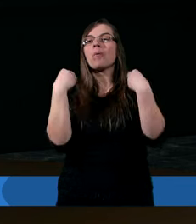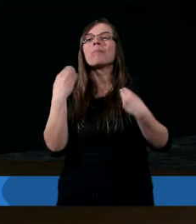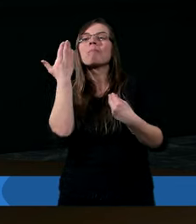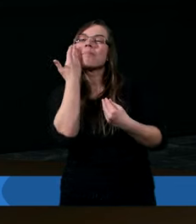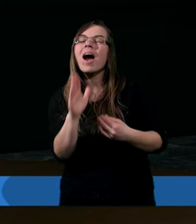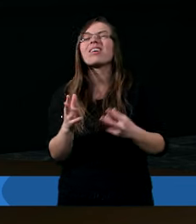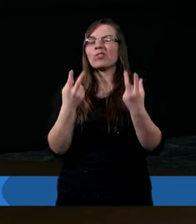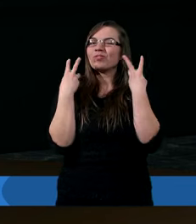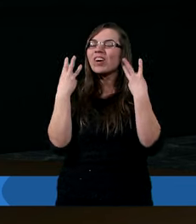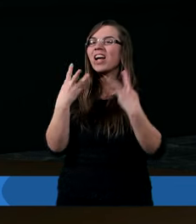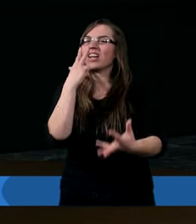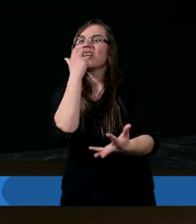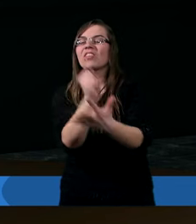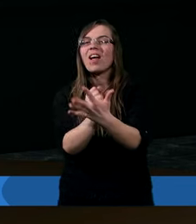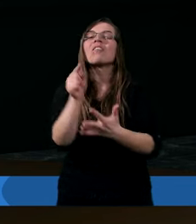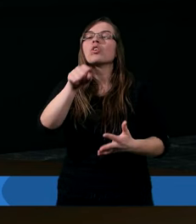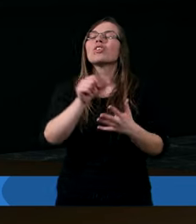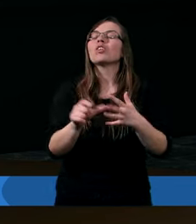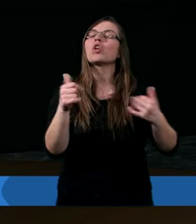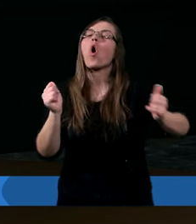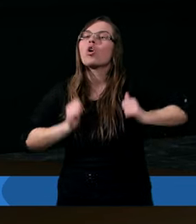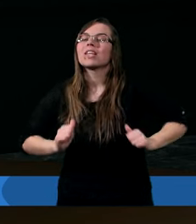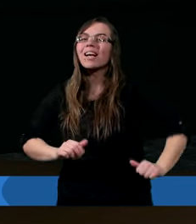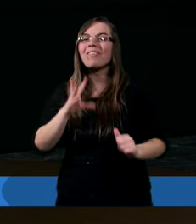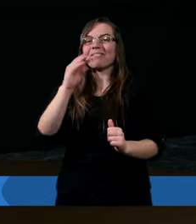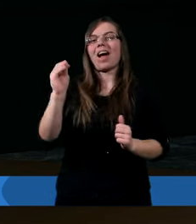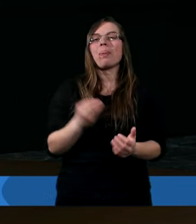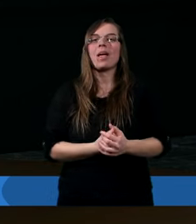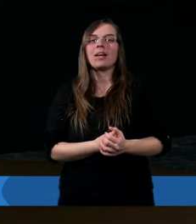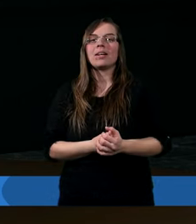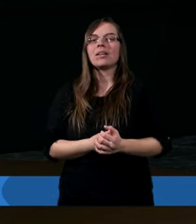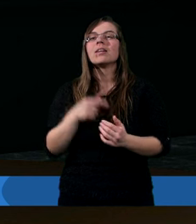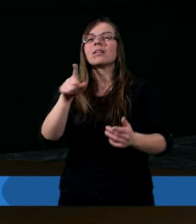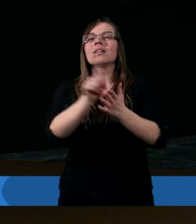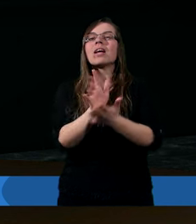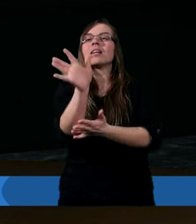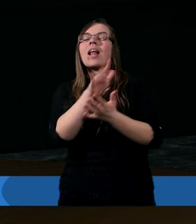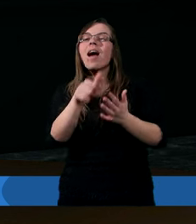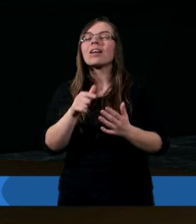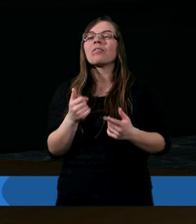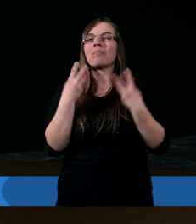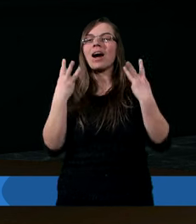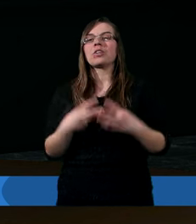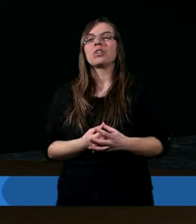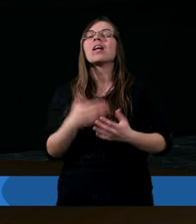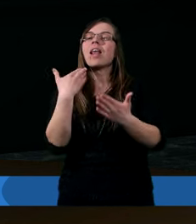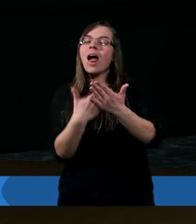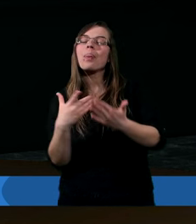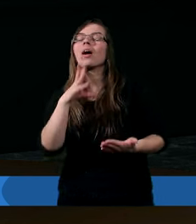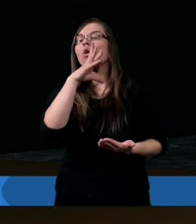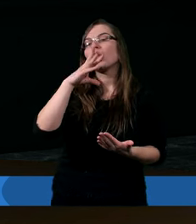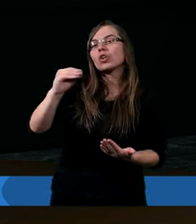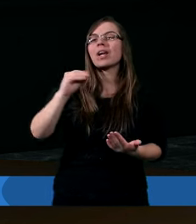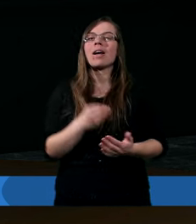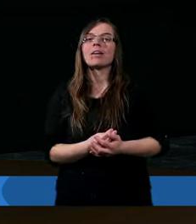klarowne świadectwo, że to jest właśnie ten oczekiwany. I bardzo podobnie jest właśnie z kwestią grzechu, dlatego że